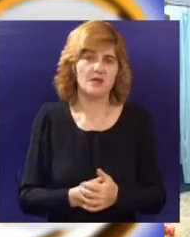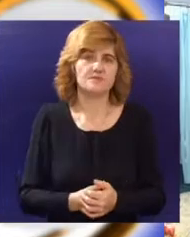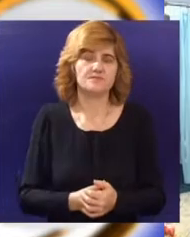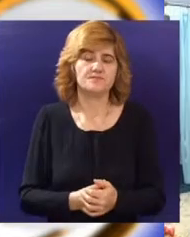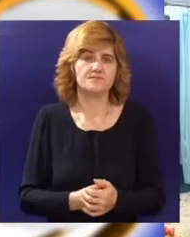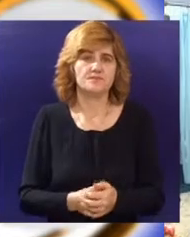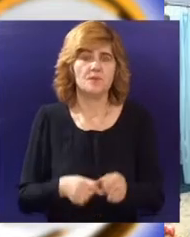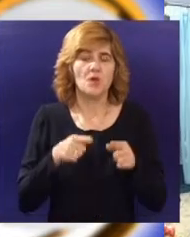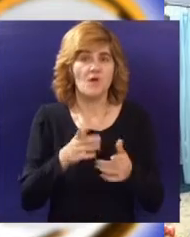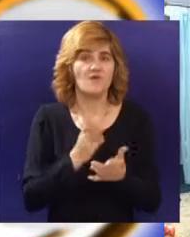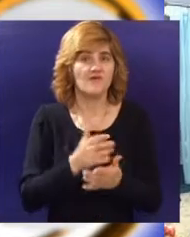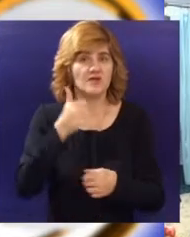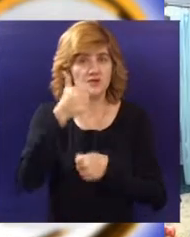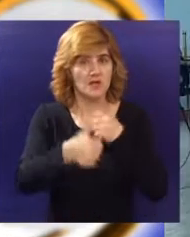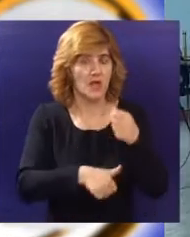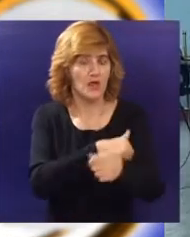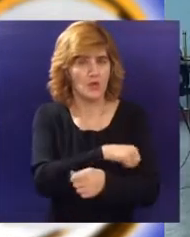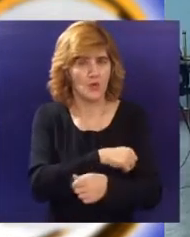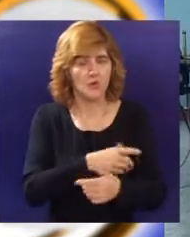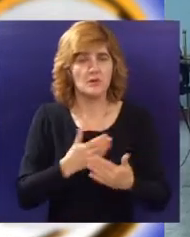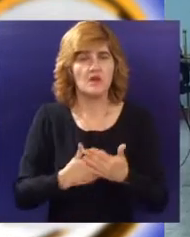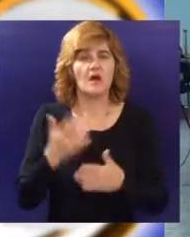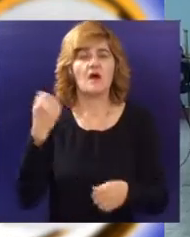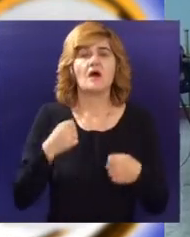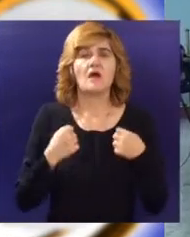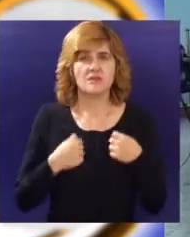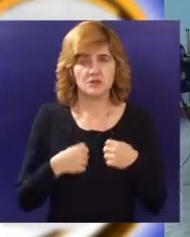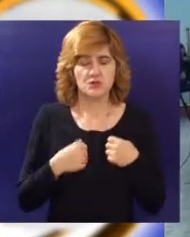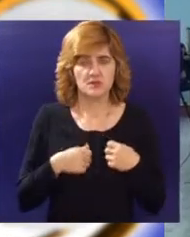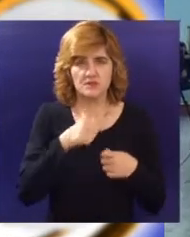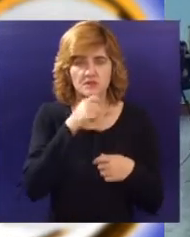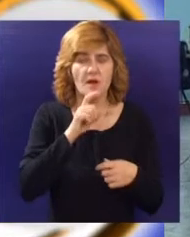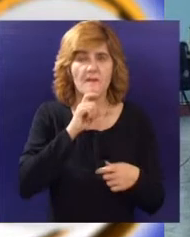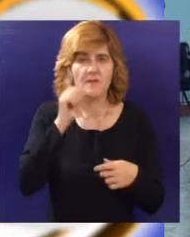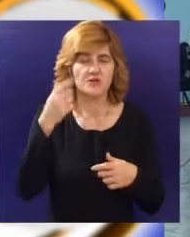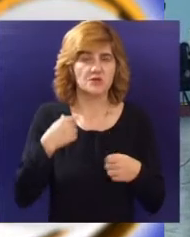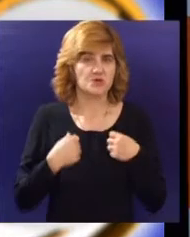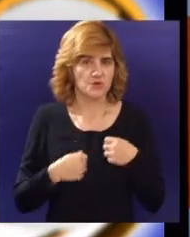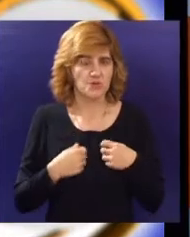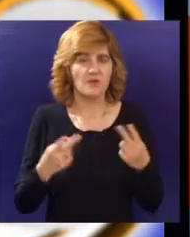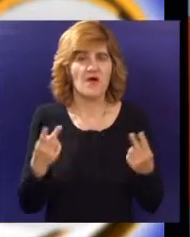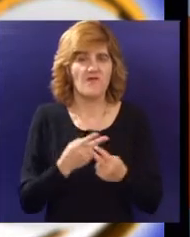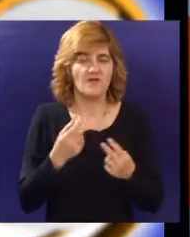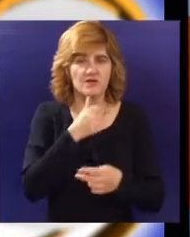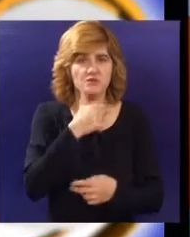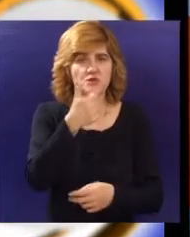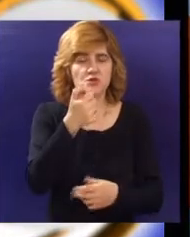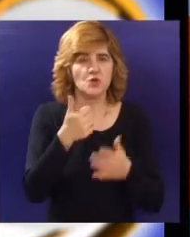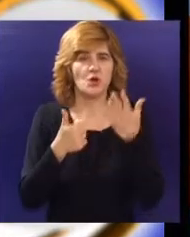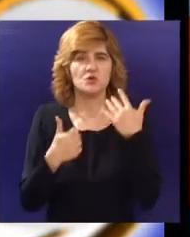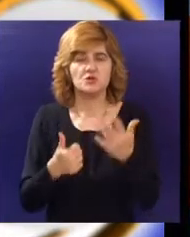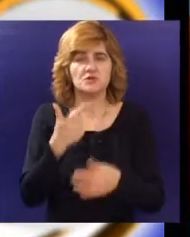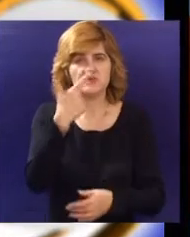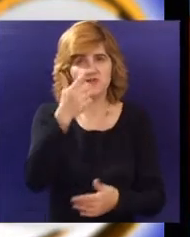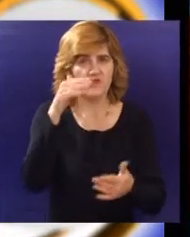Projekat Eko Kop traje godinu dana. Vodeći partner je grad Subotica, a projektni partner je grad Segedinu Mađarskoj. Vrednost projekta je 162